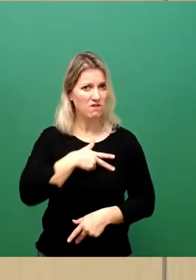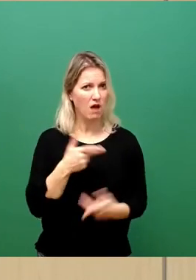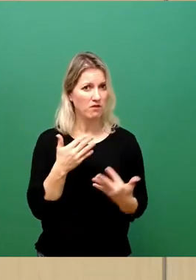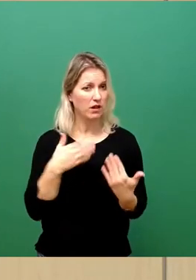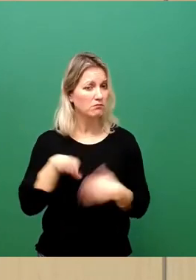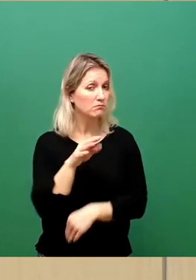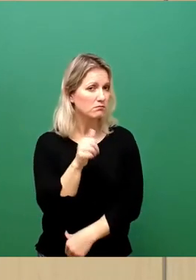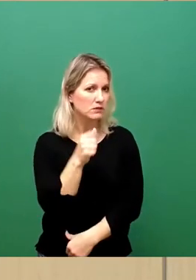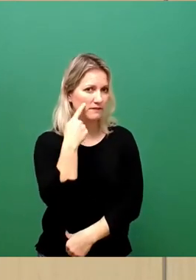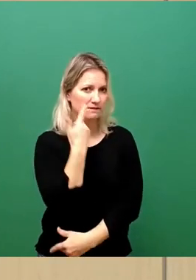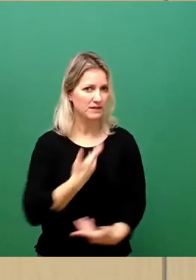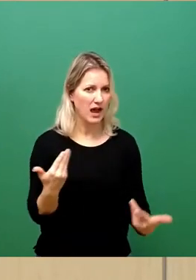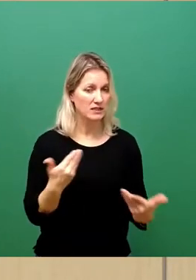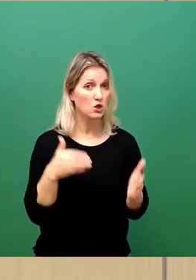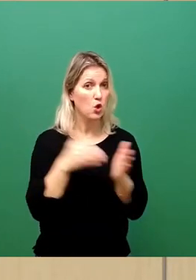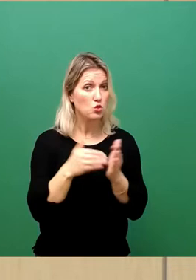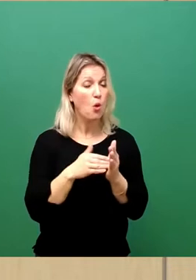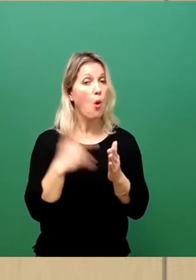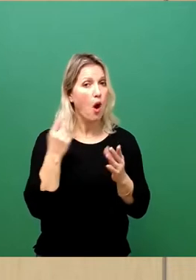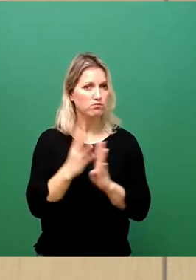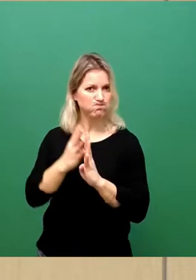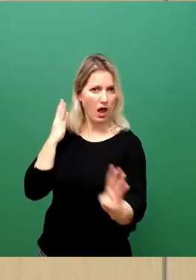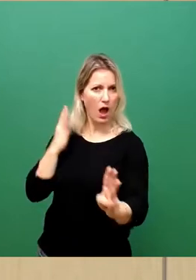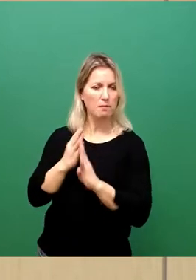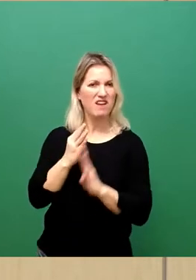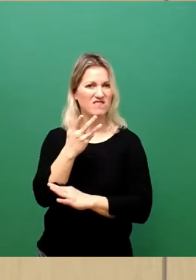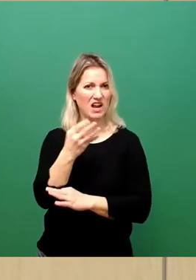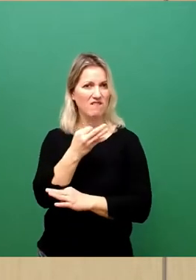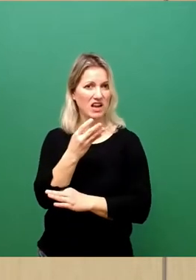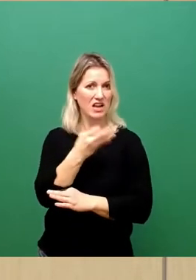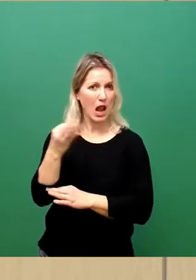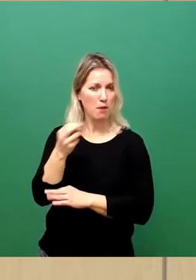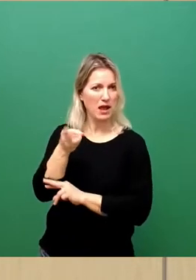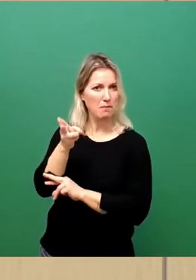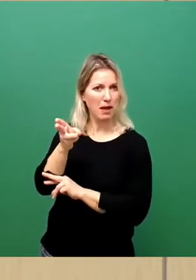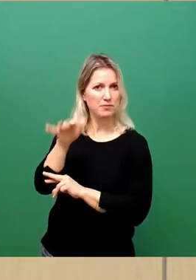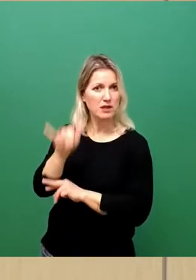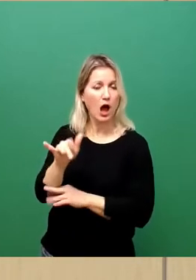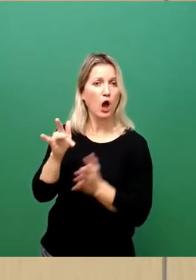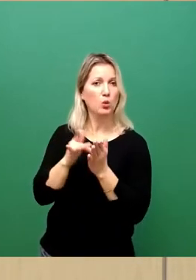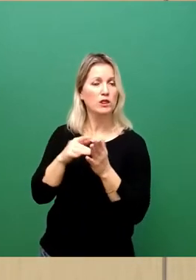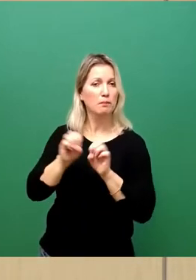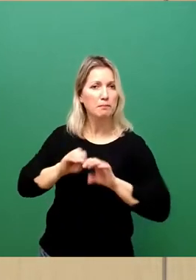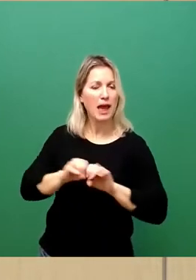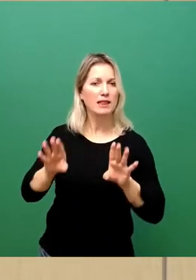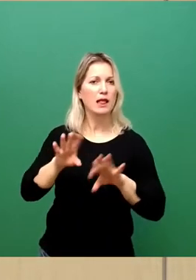da immer noch eine vier Kilometer breite Sperrzone über Monate Medien, medizinische Versorgung und selbst polnische Abgeordnete am